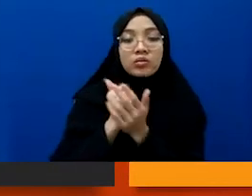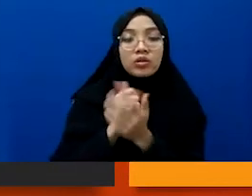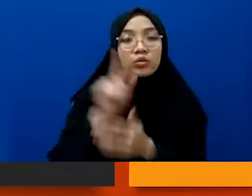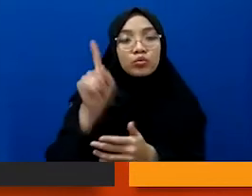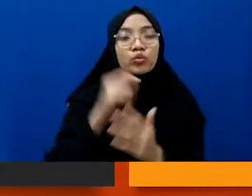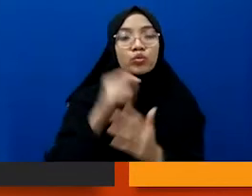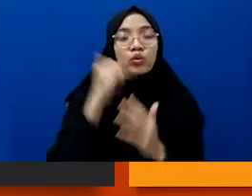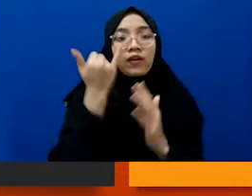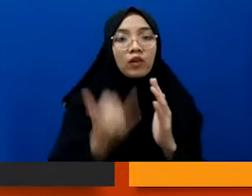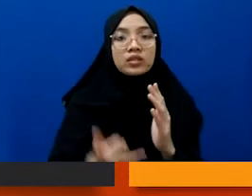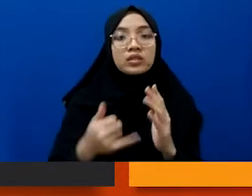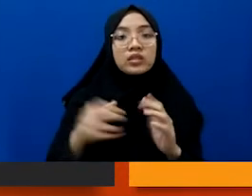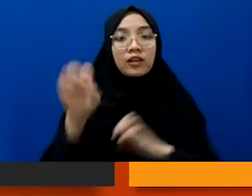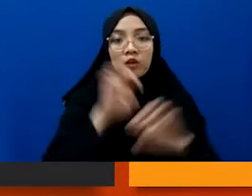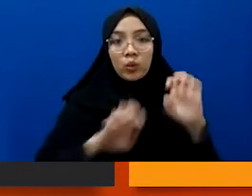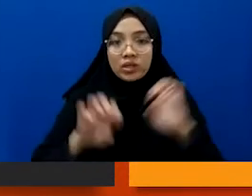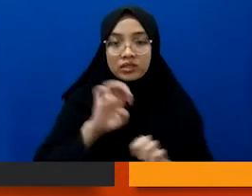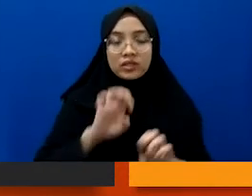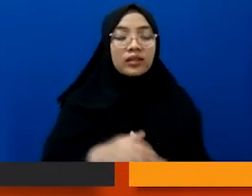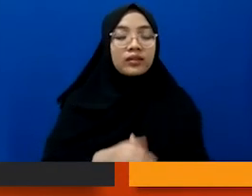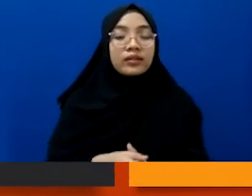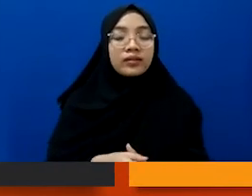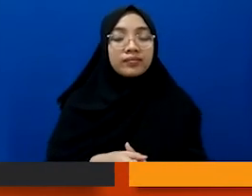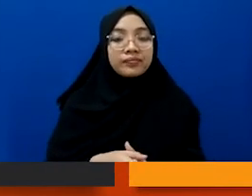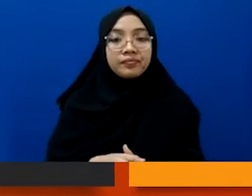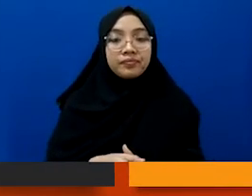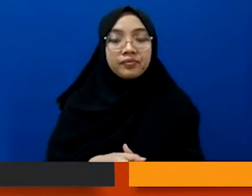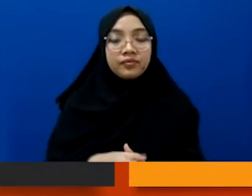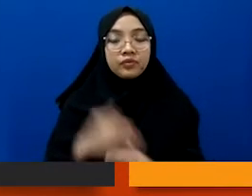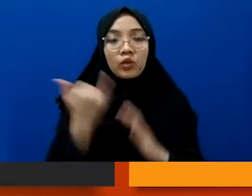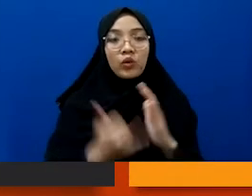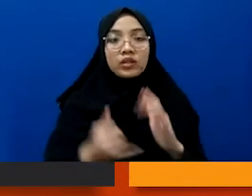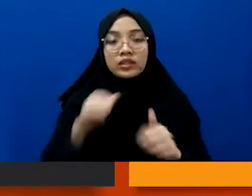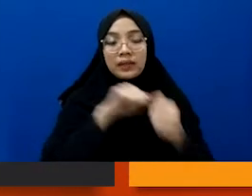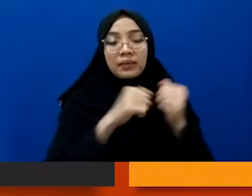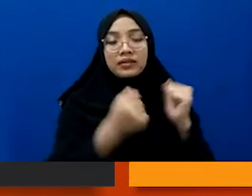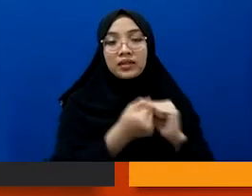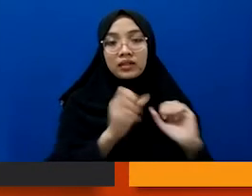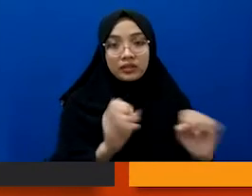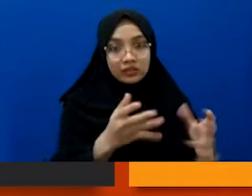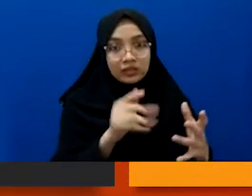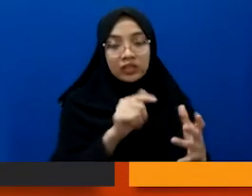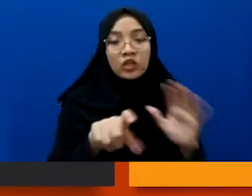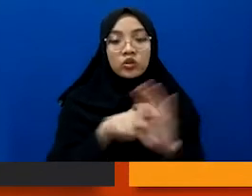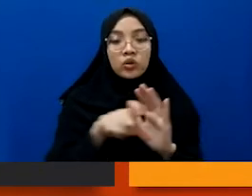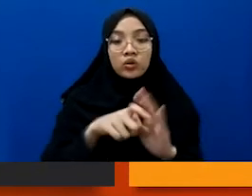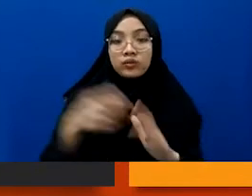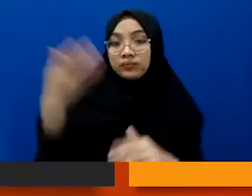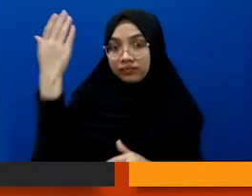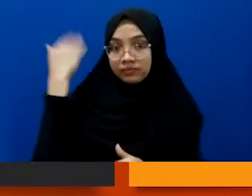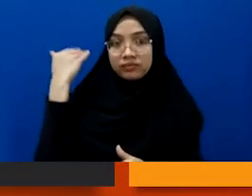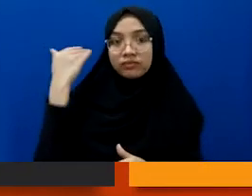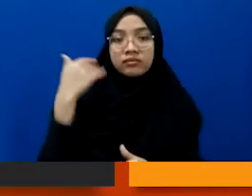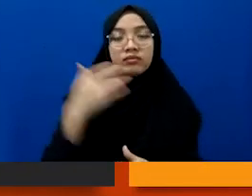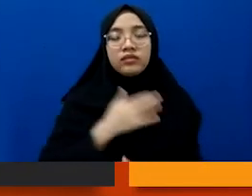evaluasi, evaluasi, dari sebuah persoalan. Seperti kemarin, kebetulan saya